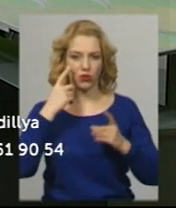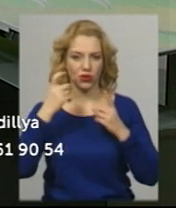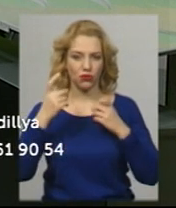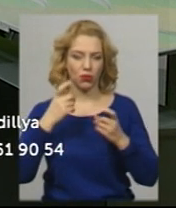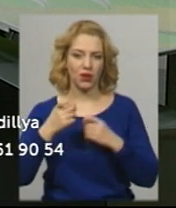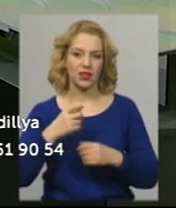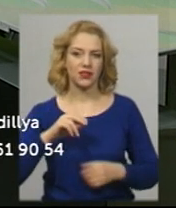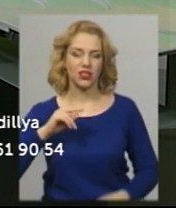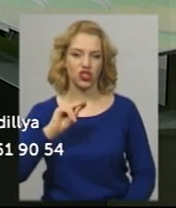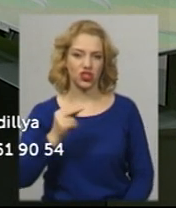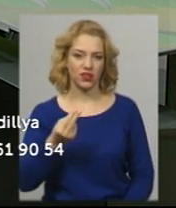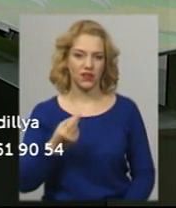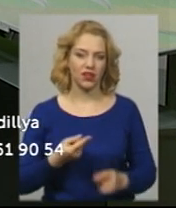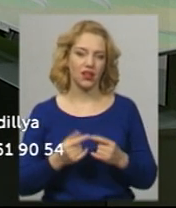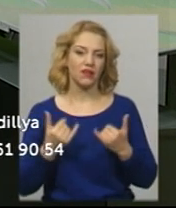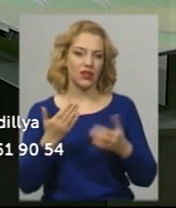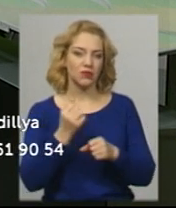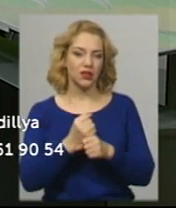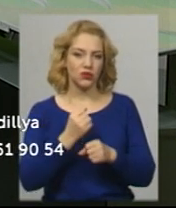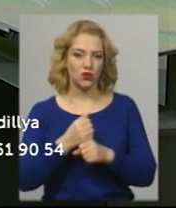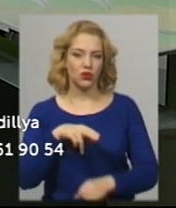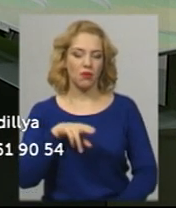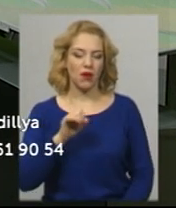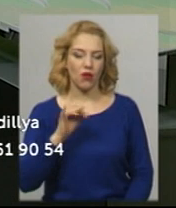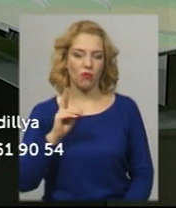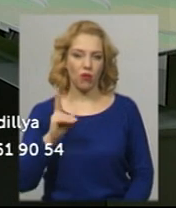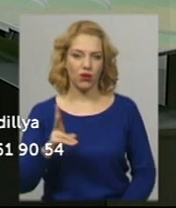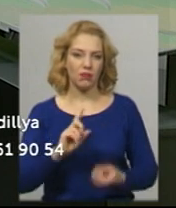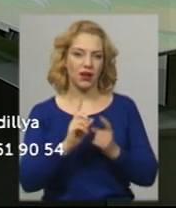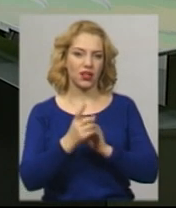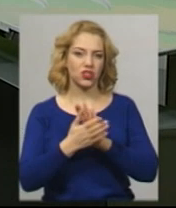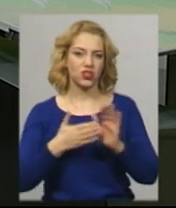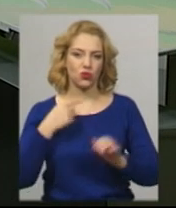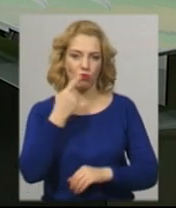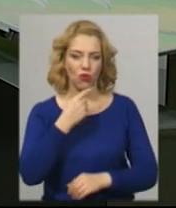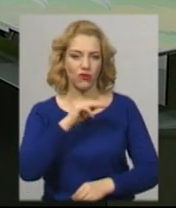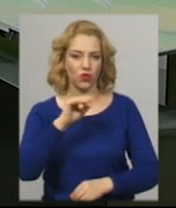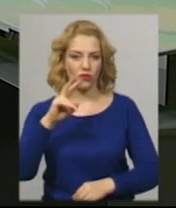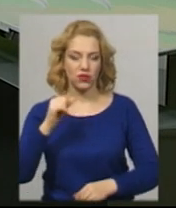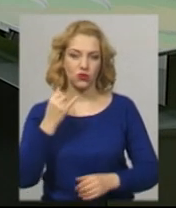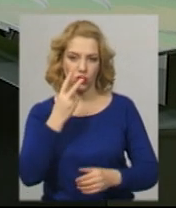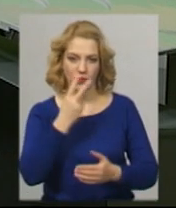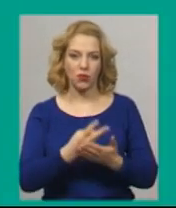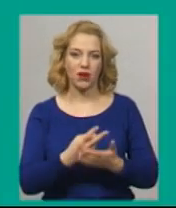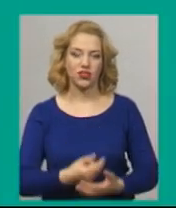лютого. студії ведуча Світлана Поробок, диктор жестової мови Оксана Фіновська. Сьогодні у випуску ви побачите.